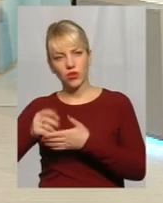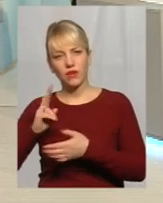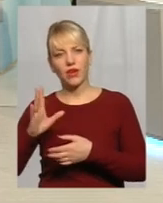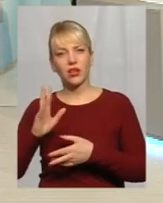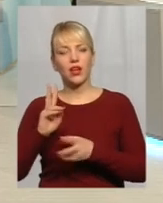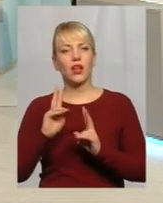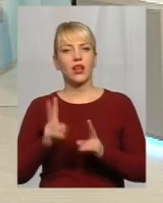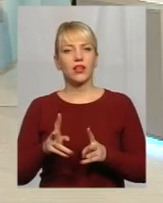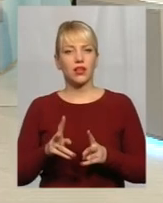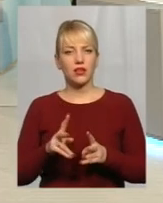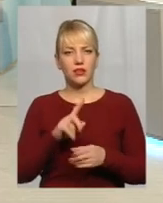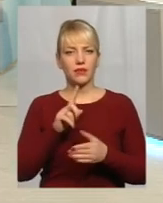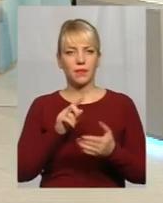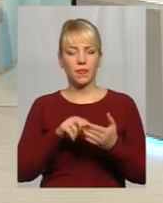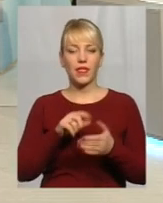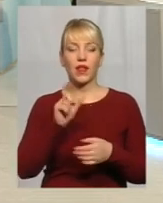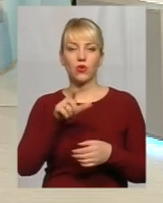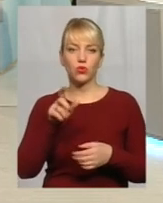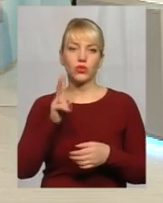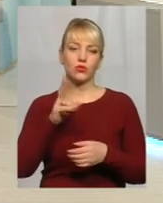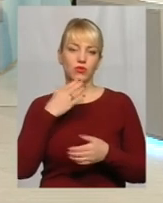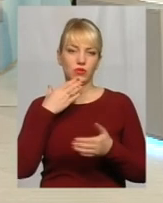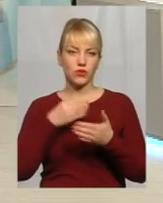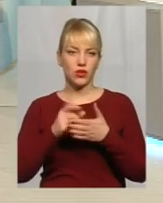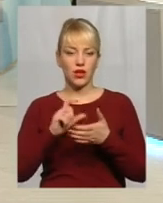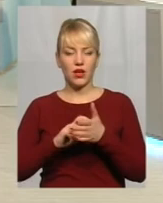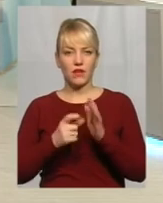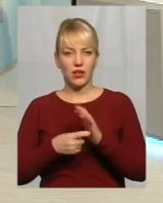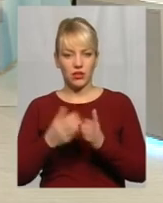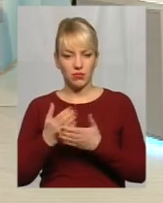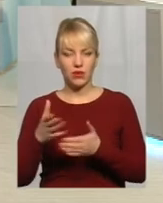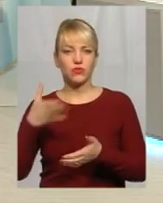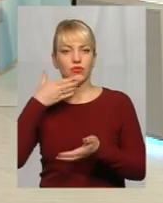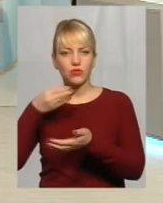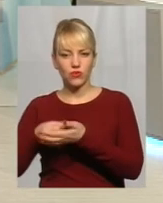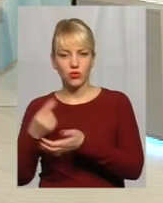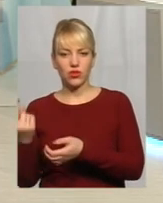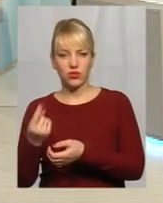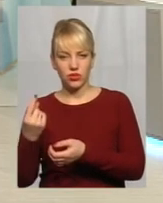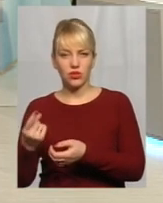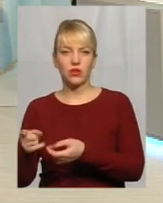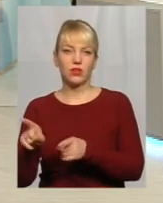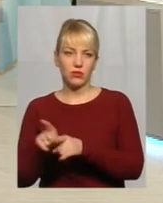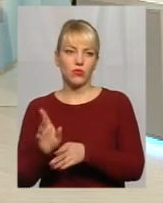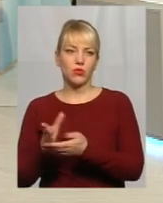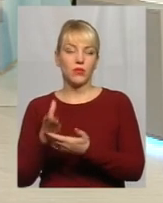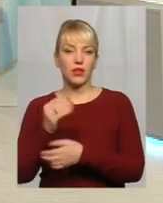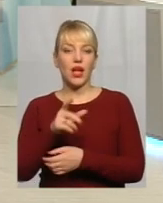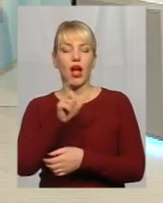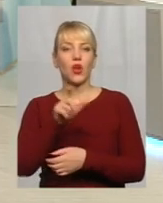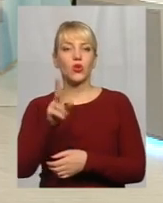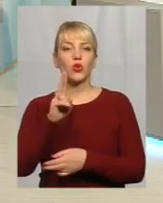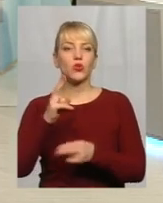лічильники в квартирі, будуть сплачувати по показниках свого лічильника І певна частина, яка лишиться,